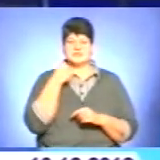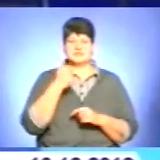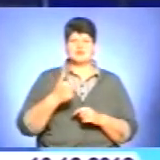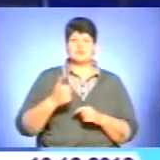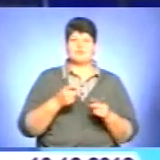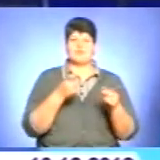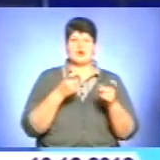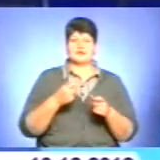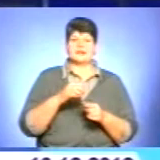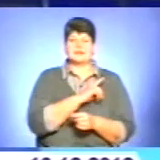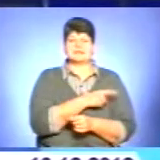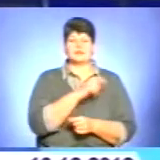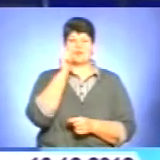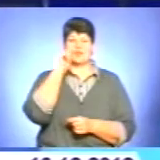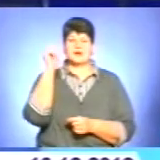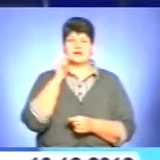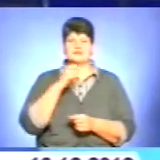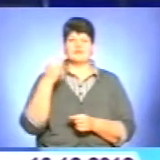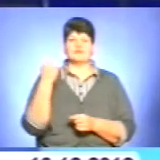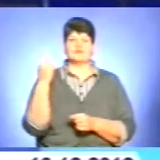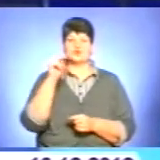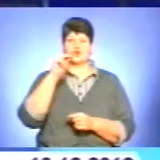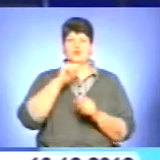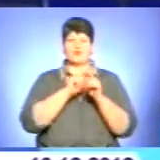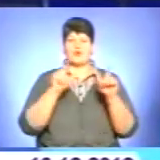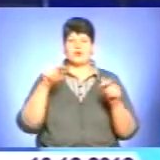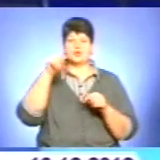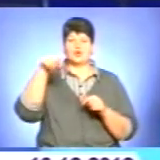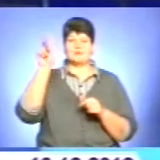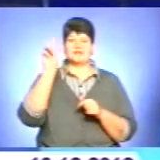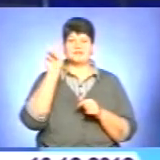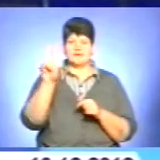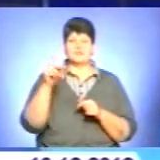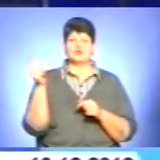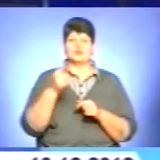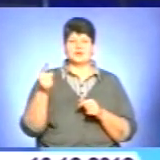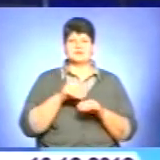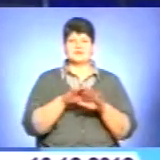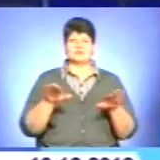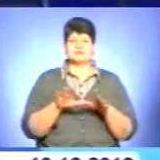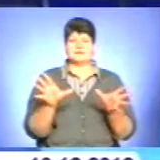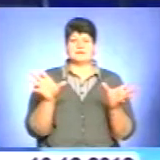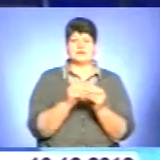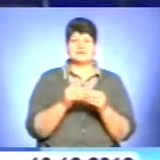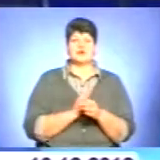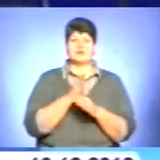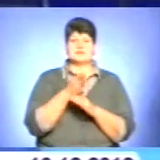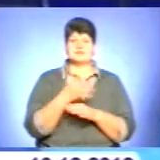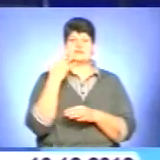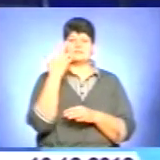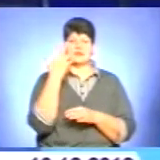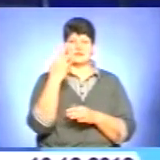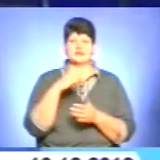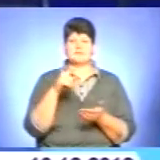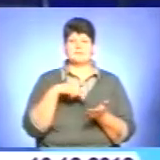відбувалися у дитячої нацькій спортивній школі номер два. До тернопільських плавців приєдналися гості із п'яти обласних центрів. Всього